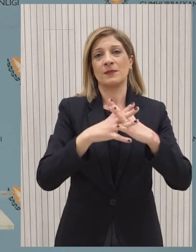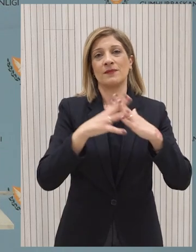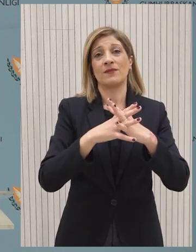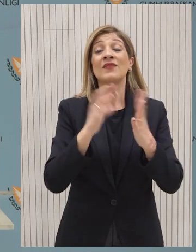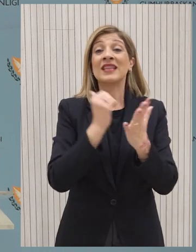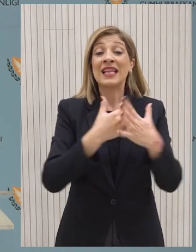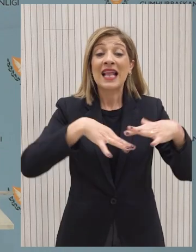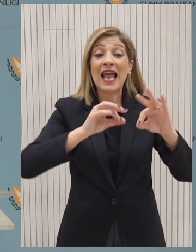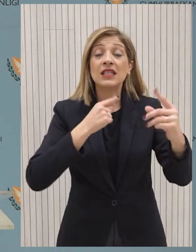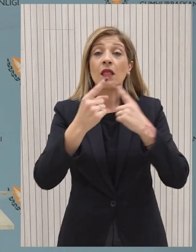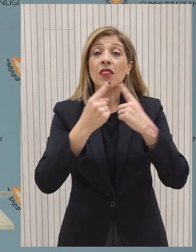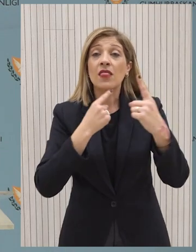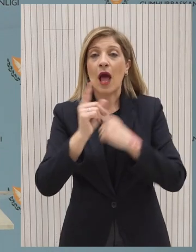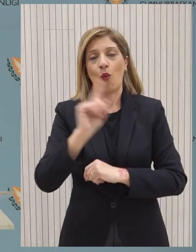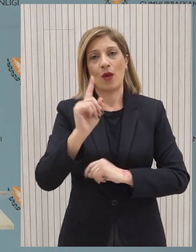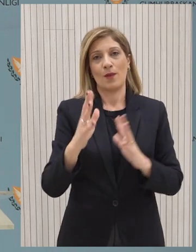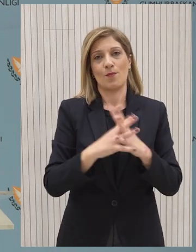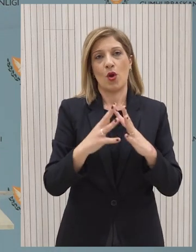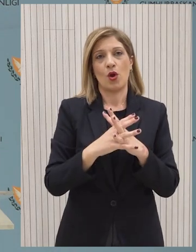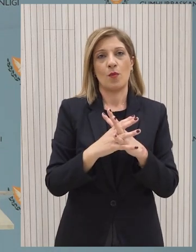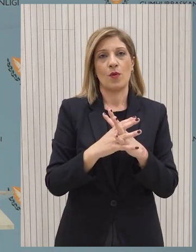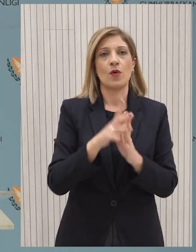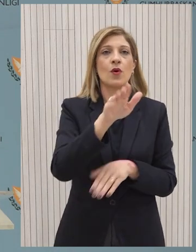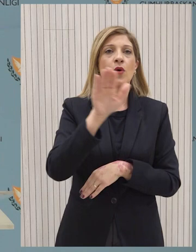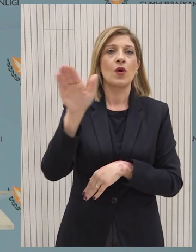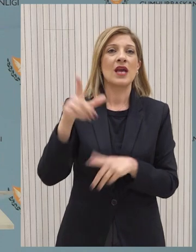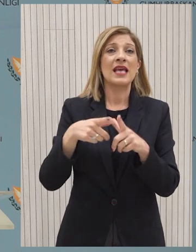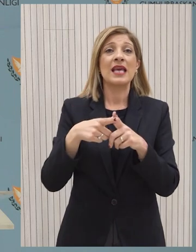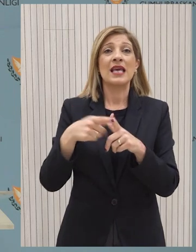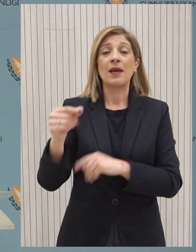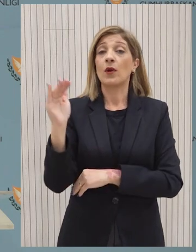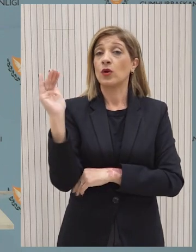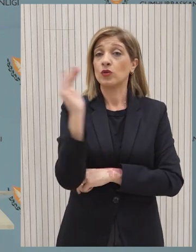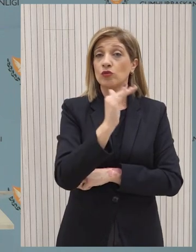πολιτικού διαλόγου που αυτό θα πρέπει να είναι πάντοτε το ζητούμενο. Δεν υπάρχει πρόθεση να συζητήσει